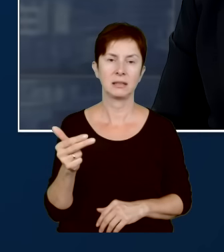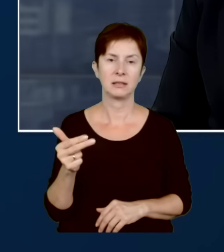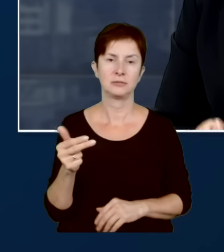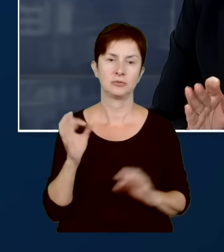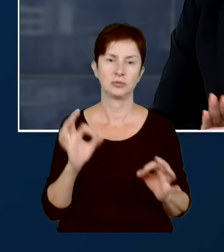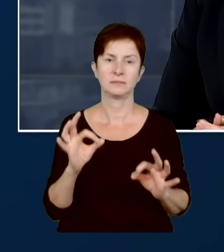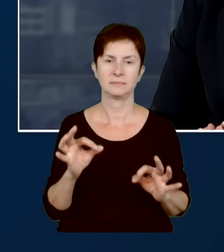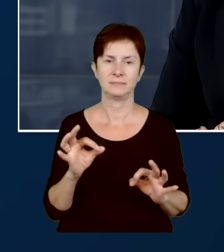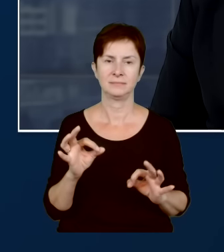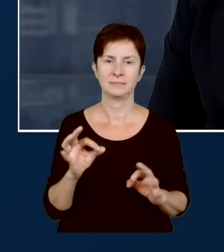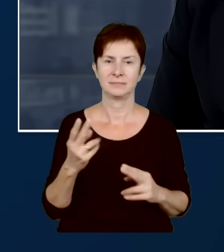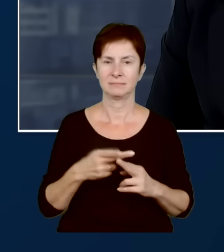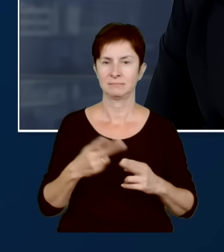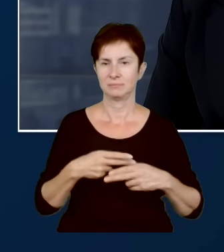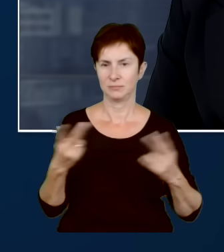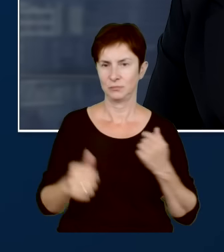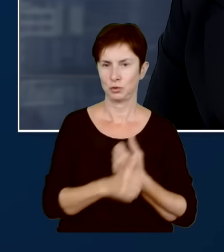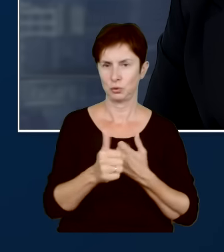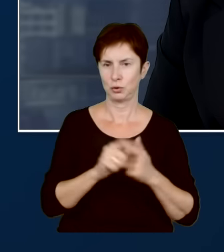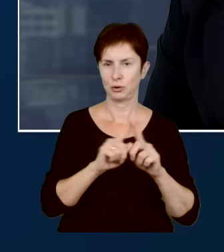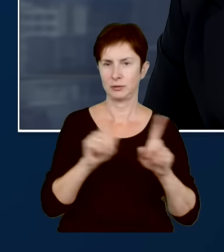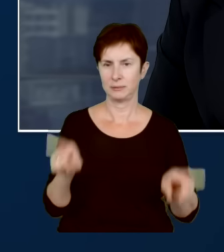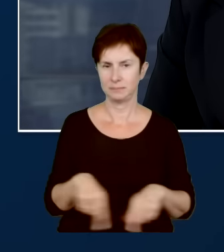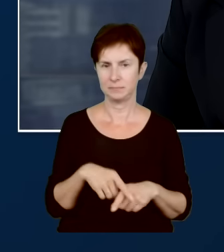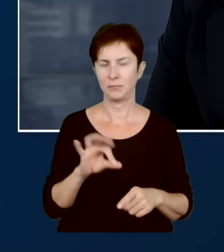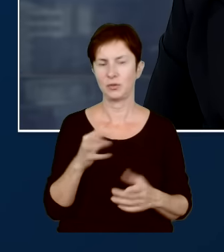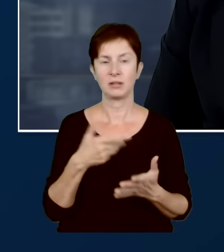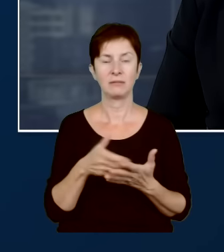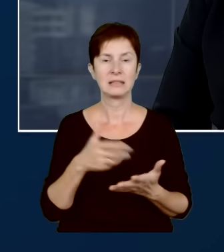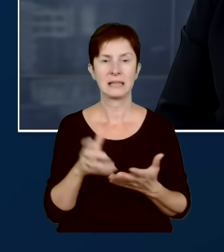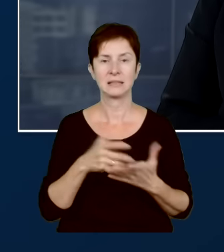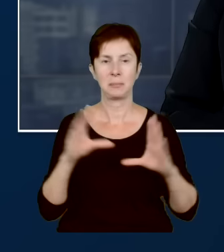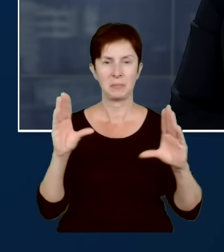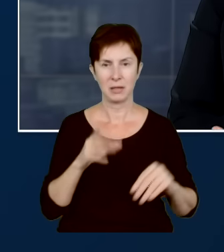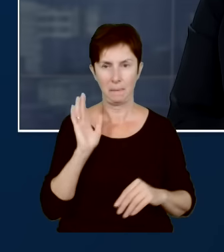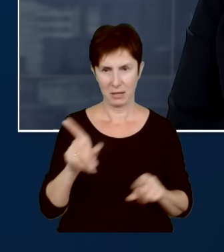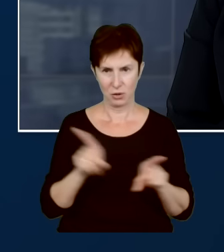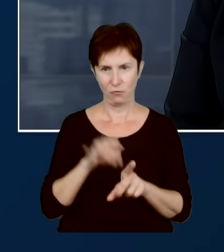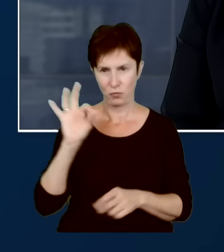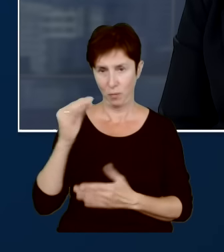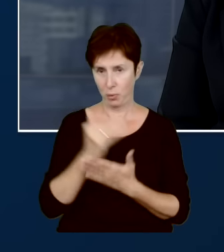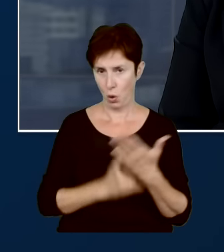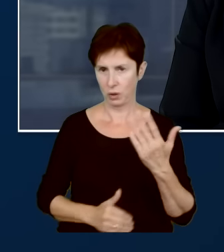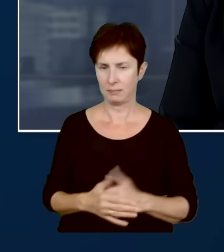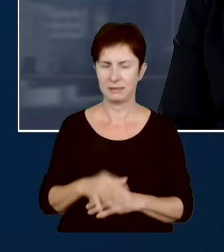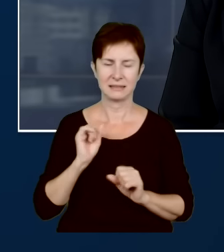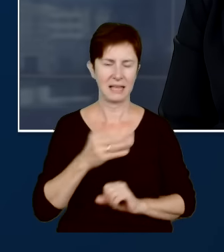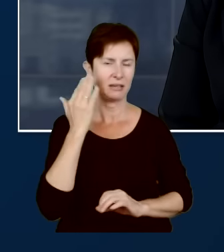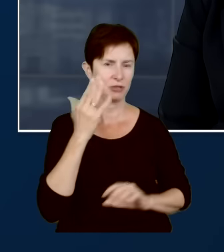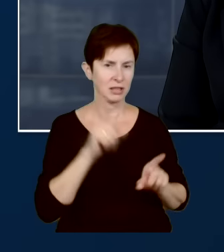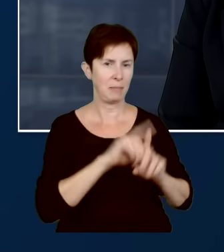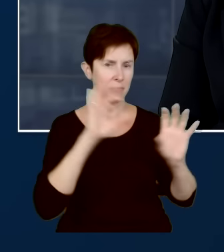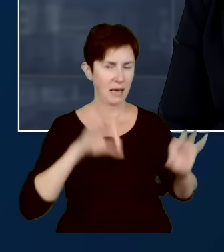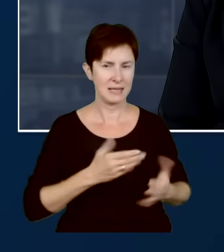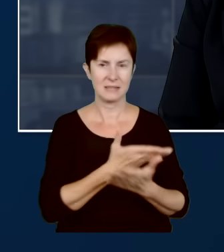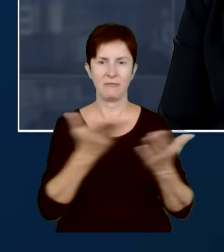Telewizja Republika, dokument redukujący wydatki na obronność, będzie też u Ciebie w programie. Witam Cię serdecznie, Danusiu. Witam Państwa. Oczywiście bardzo